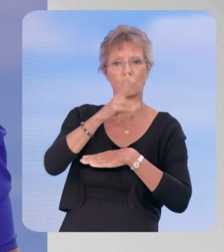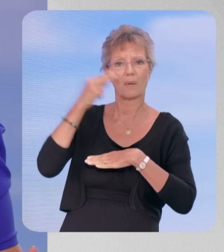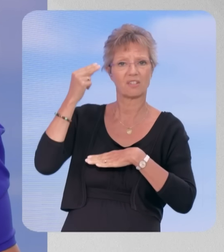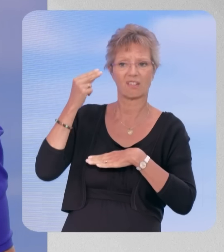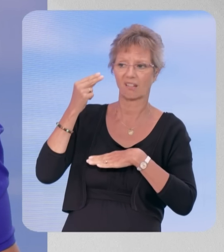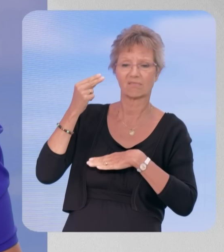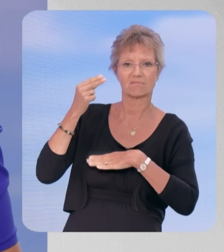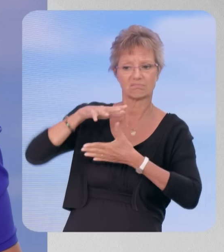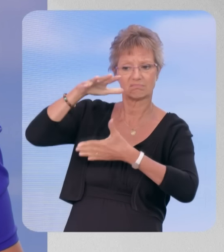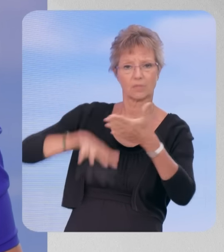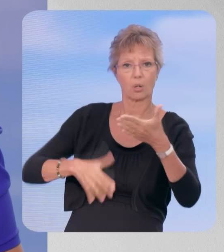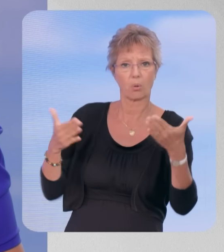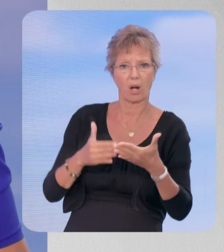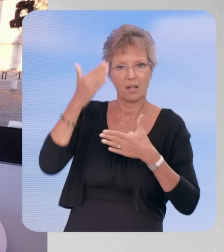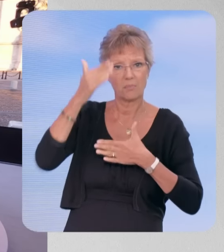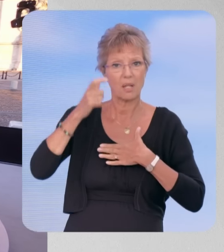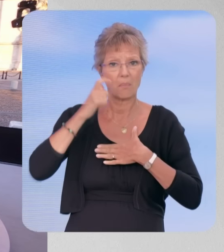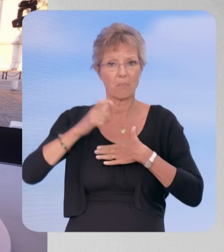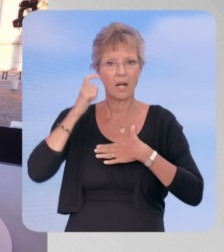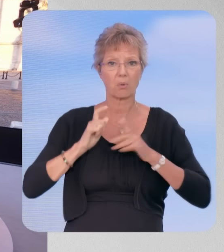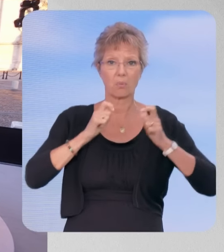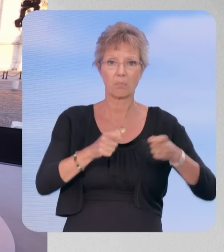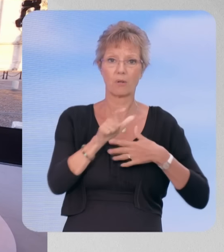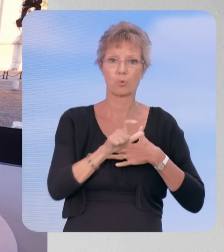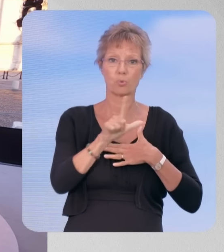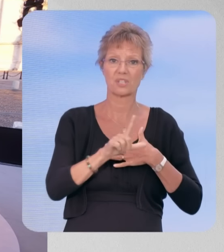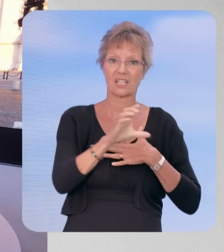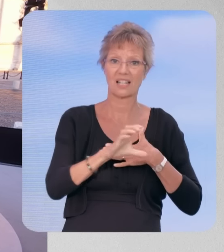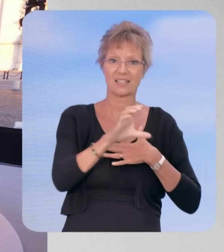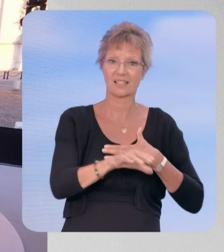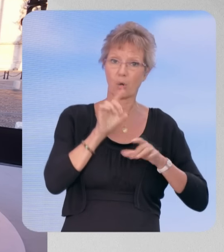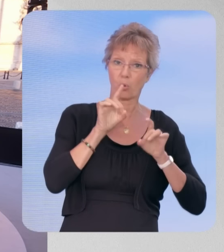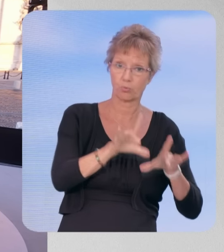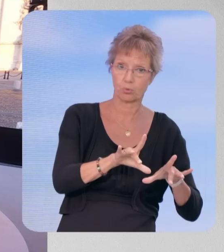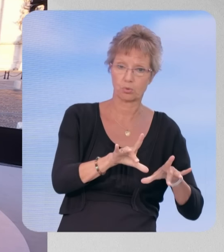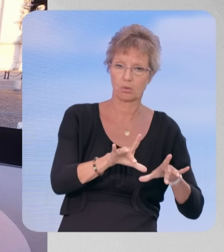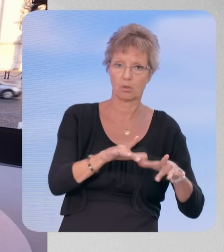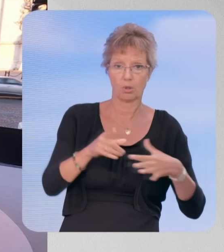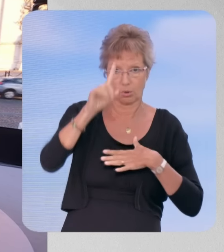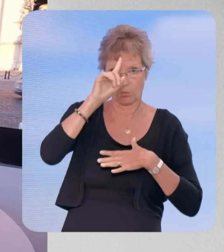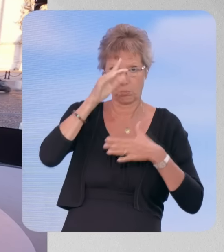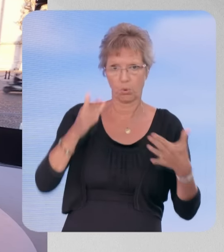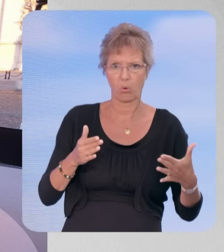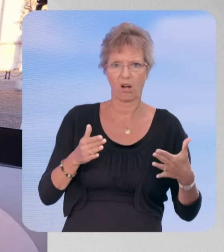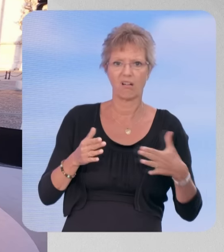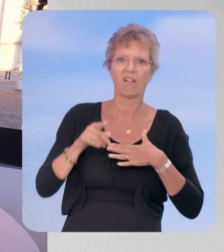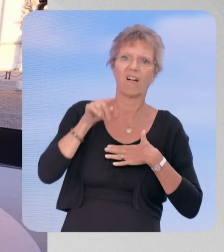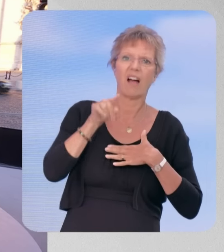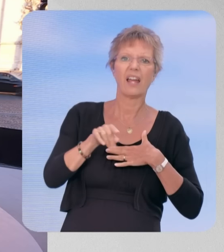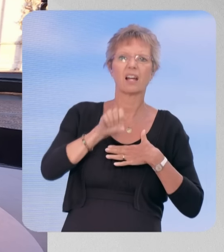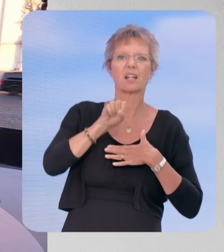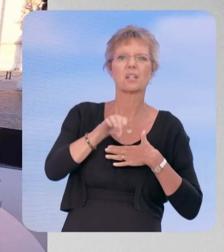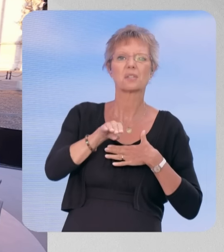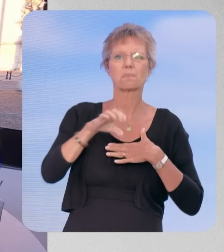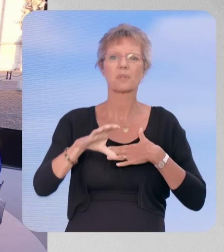que si Emmanuel Macron n'a pas nommé Lucie Casté, qui reste notre candidate pour Matignon, c'est parce qu'il ne voulait pas qu'elle fasse le SMIC à 1